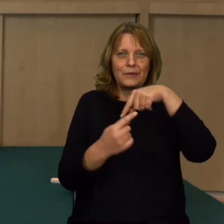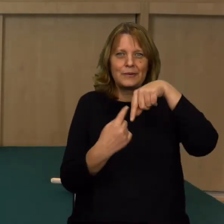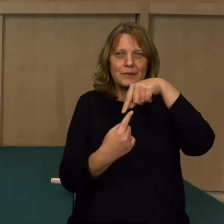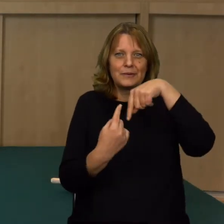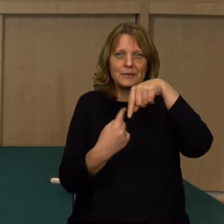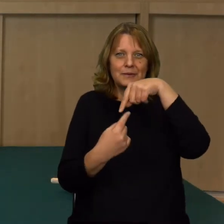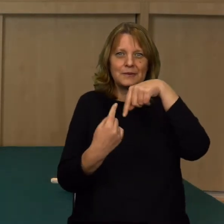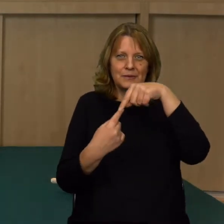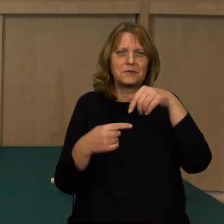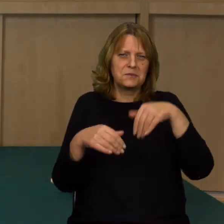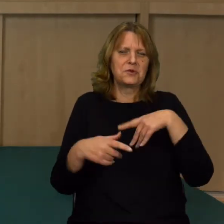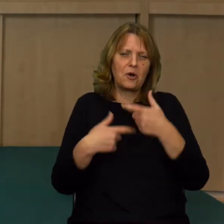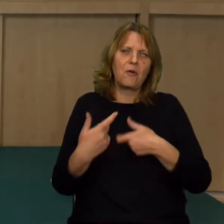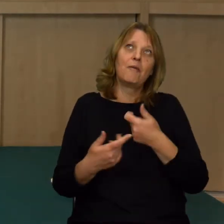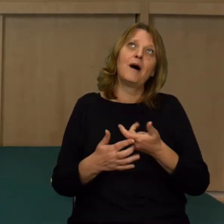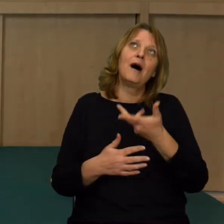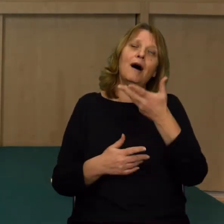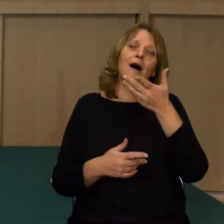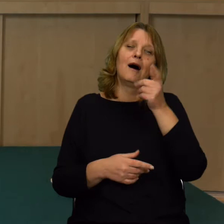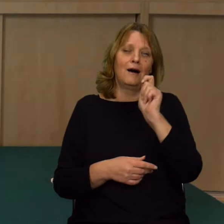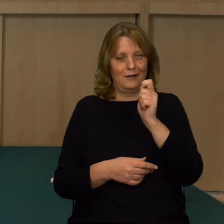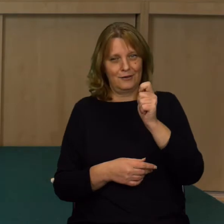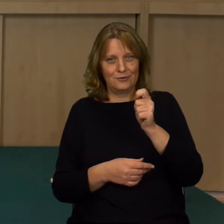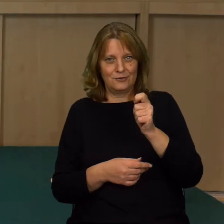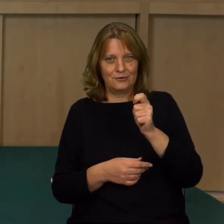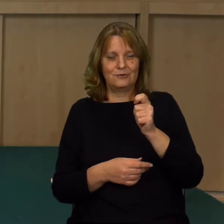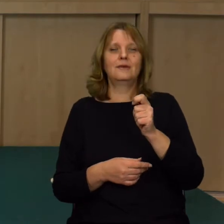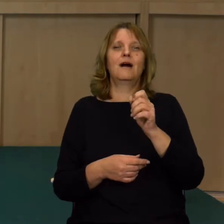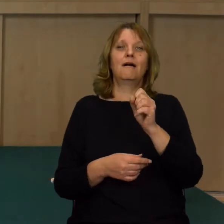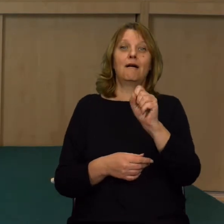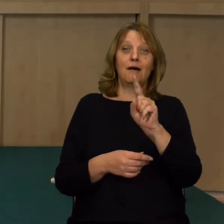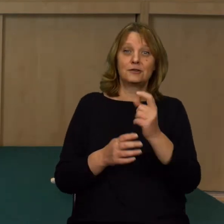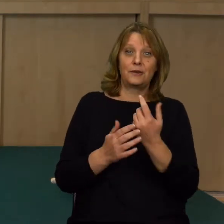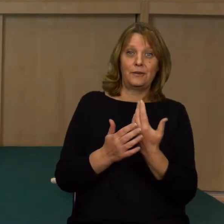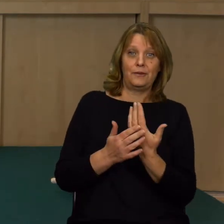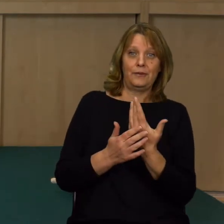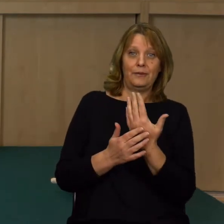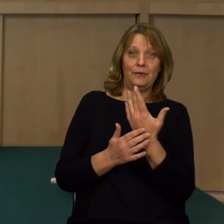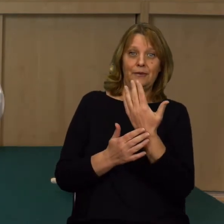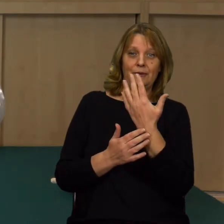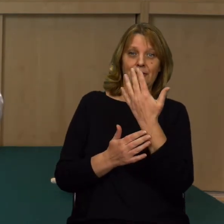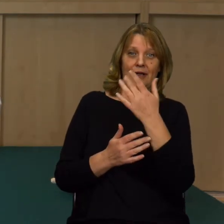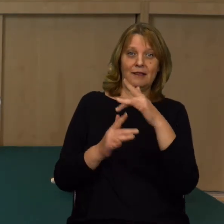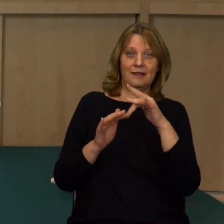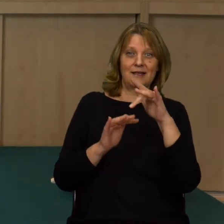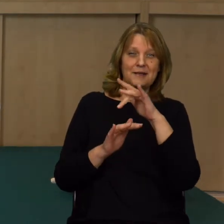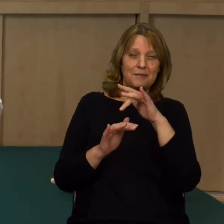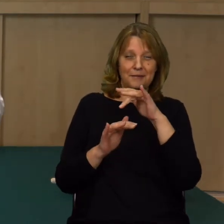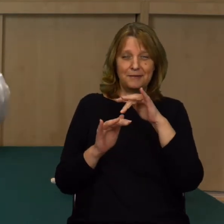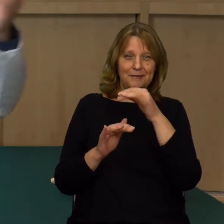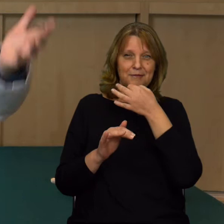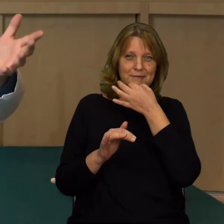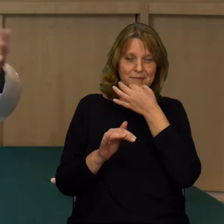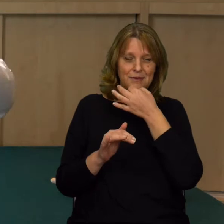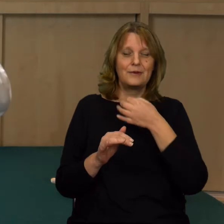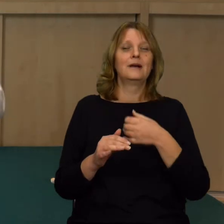drewięko. I tak robić przez kilkanaście godzin pewnie, aż tutaj pojawiłaby się jakaś mała iskierka. I